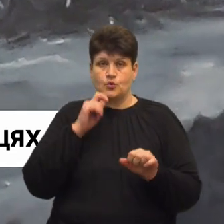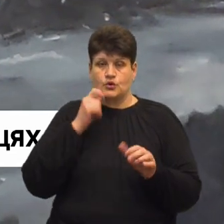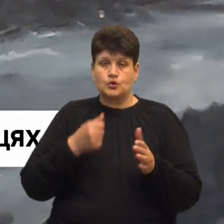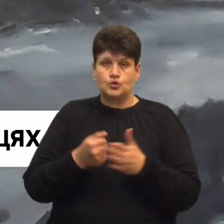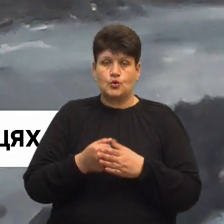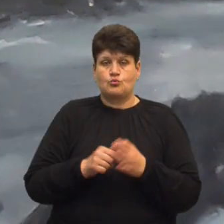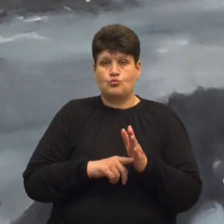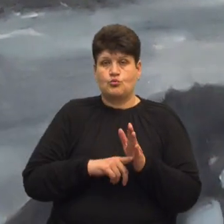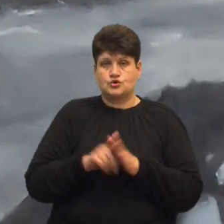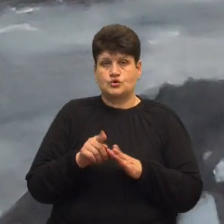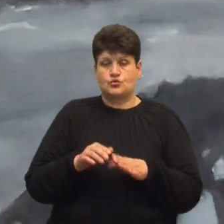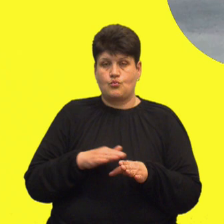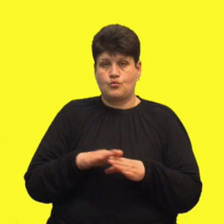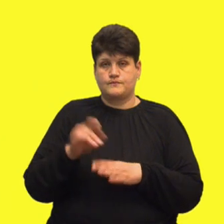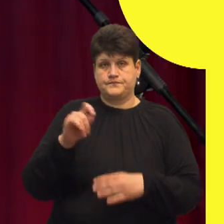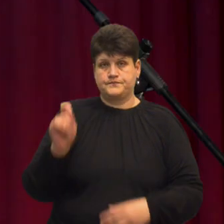повномасштабного вторгнення.